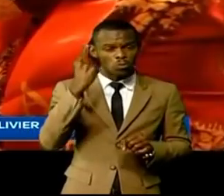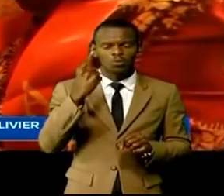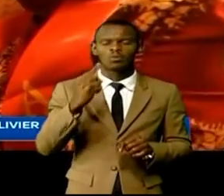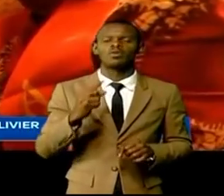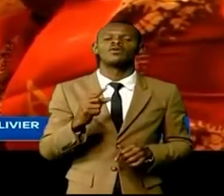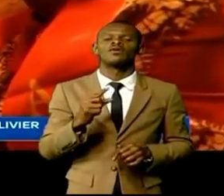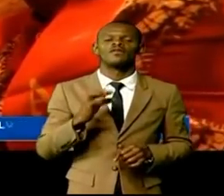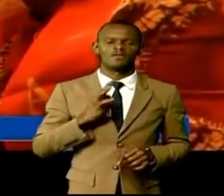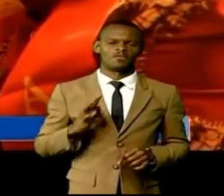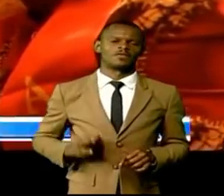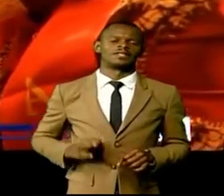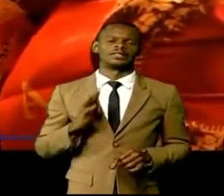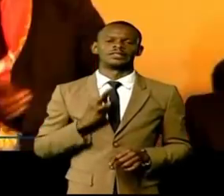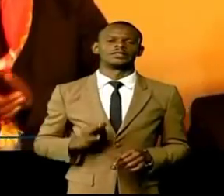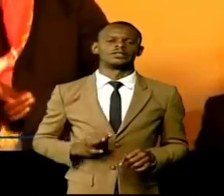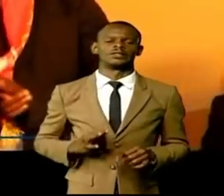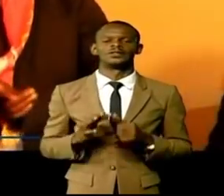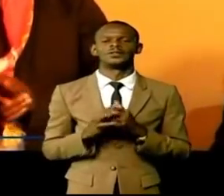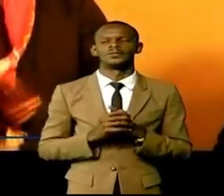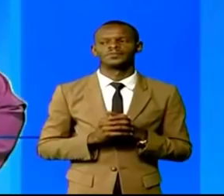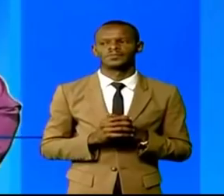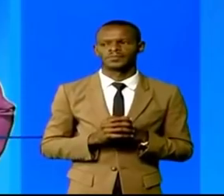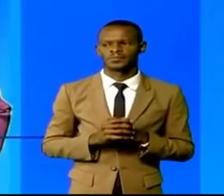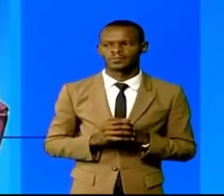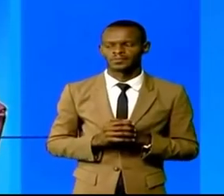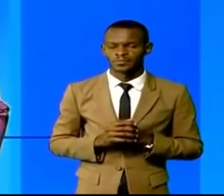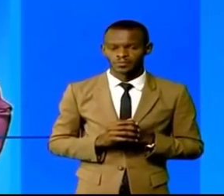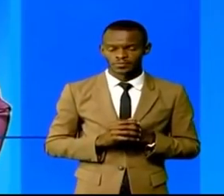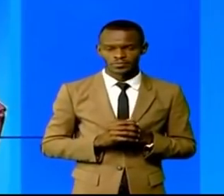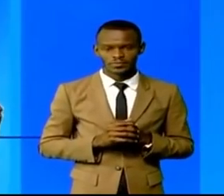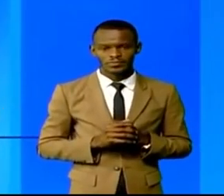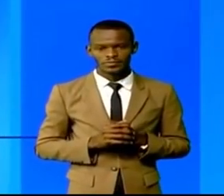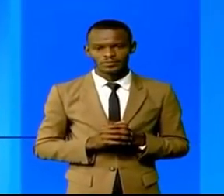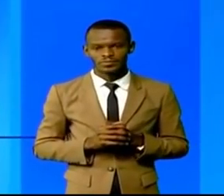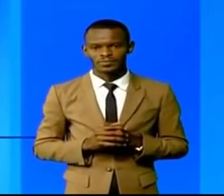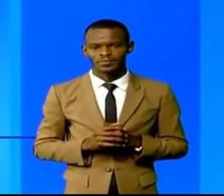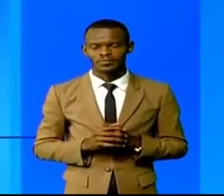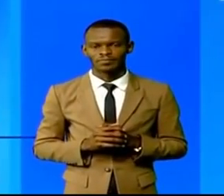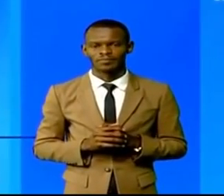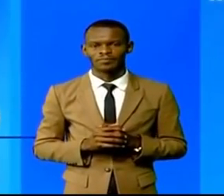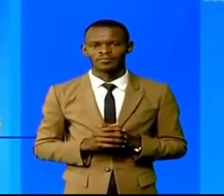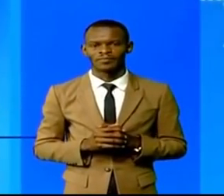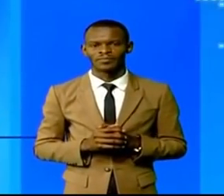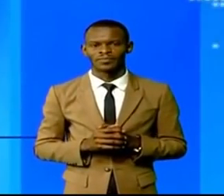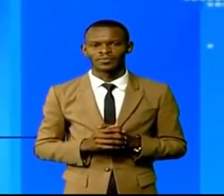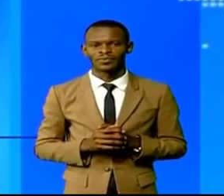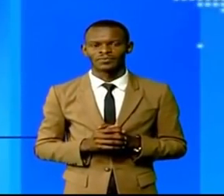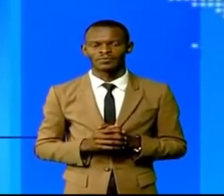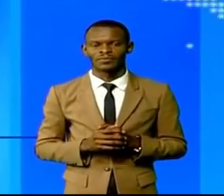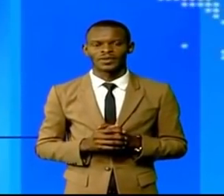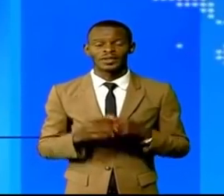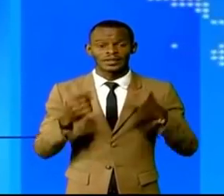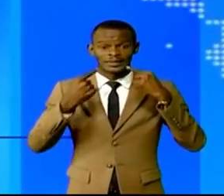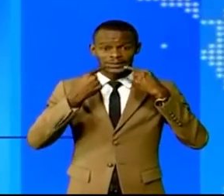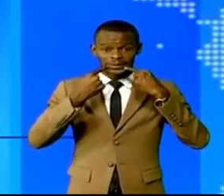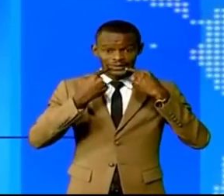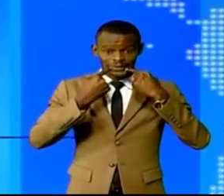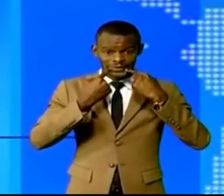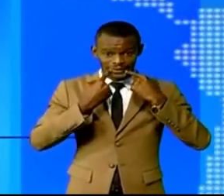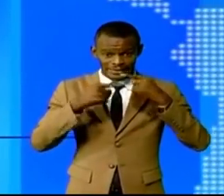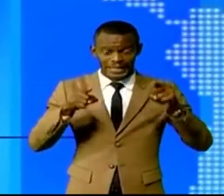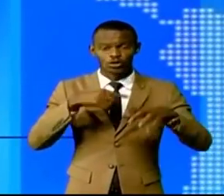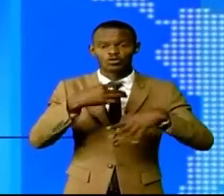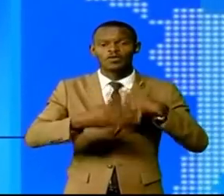Marie-Jacqueline Roum-Kazang dans une déclaration faite à la presse au siège de la commission d